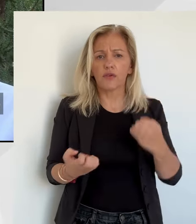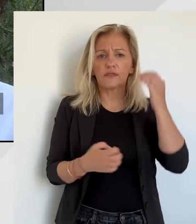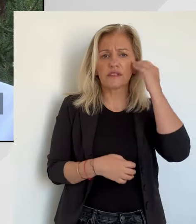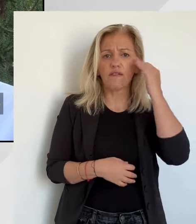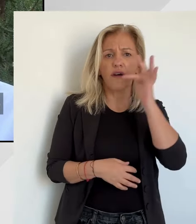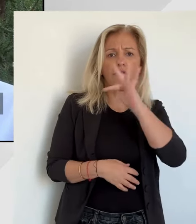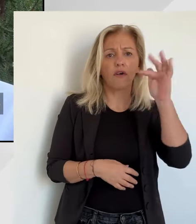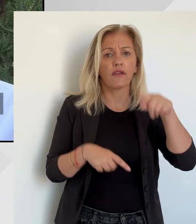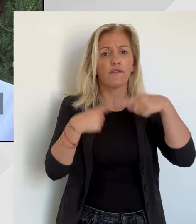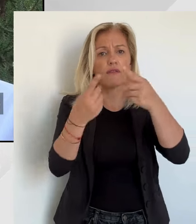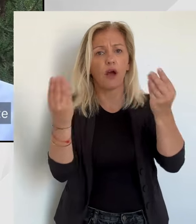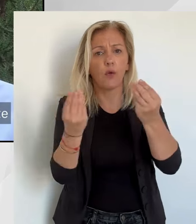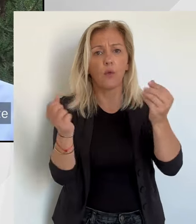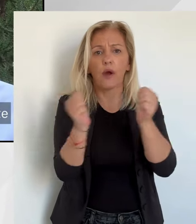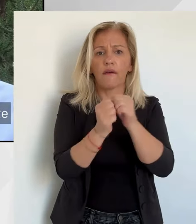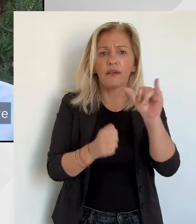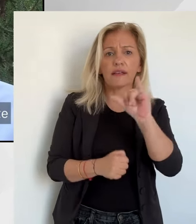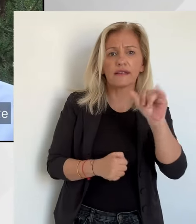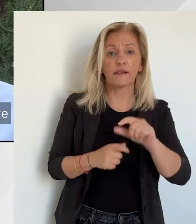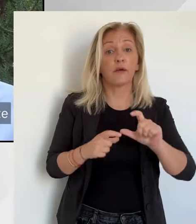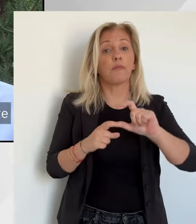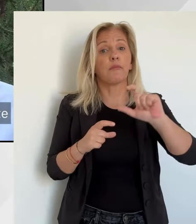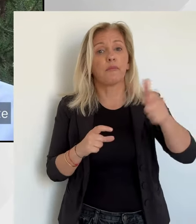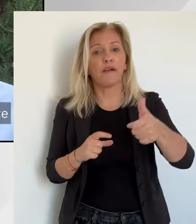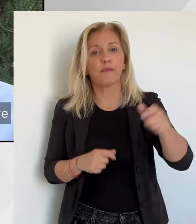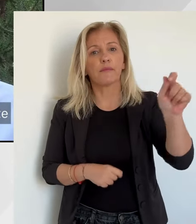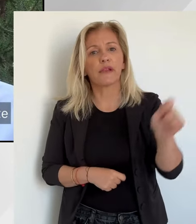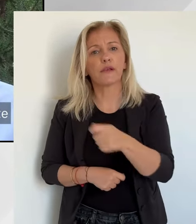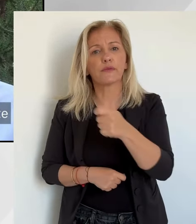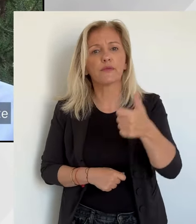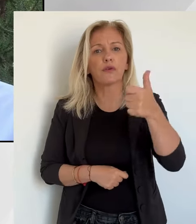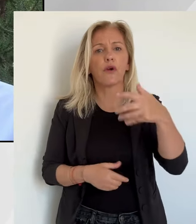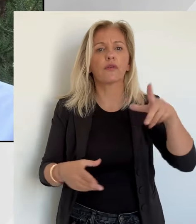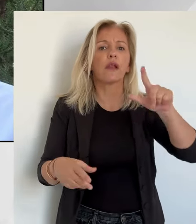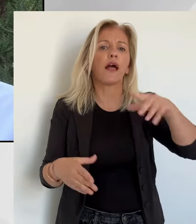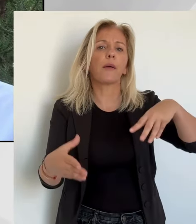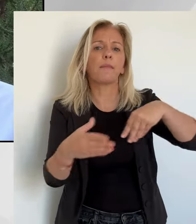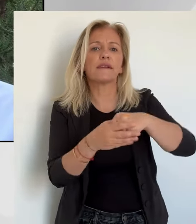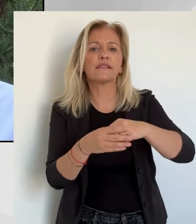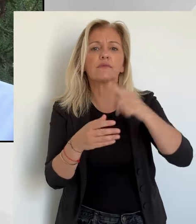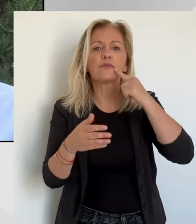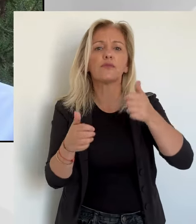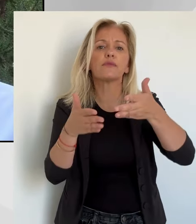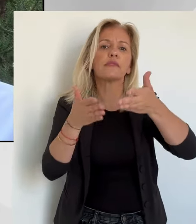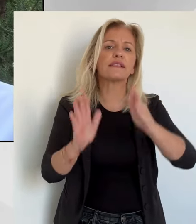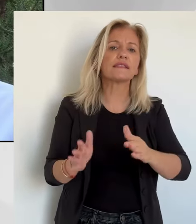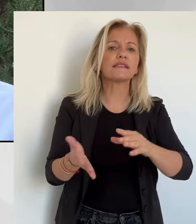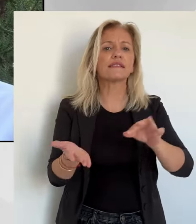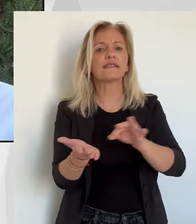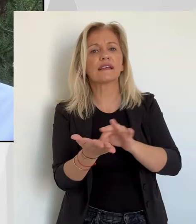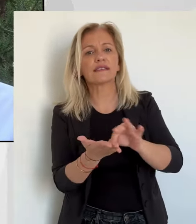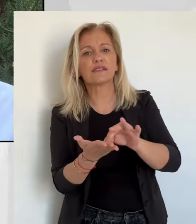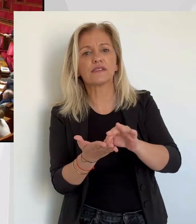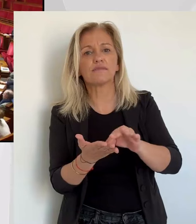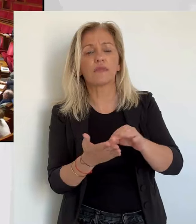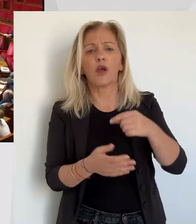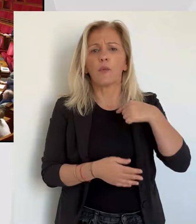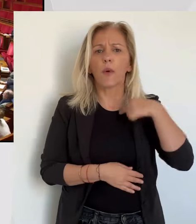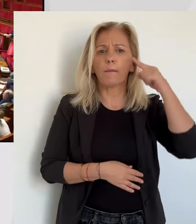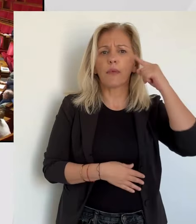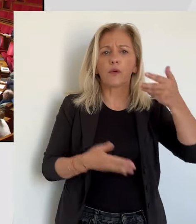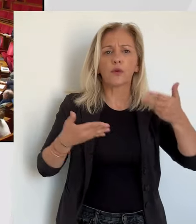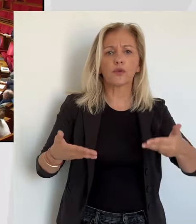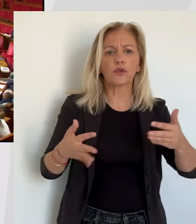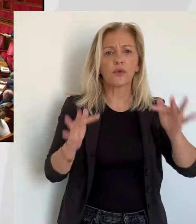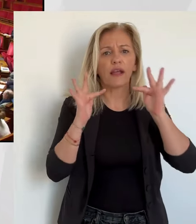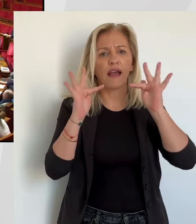de stratégies. Mais je crois pouvoir dire qu'aujourd'hui, cette question-là n'est plus dans l'ordre des priorités. Dans